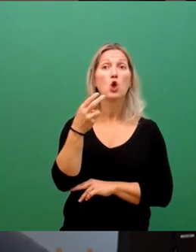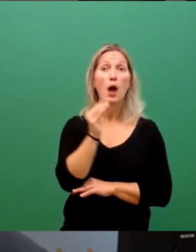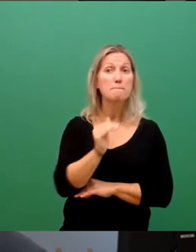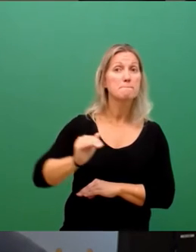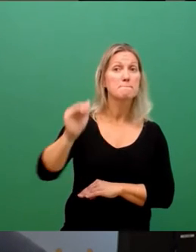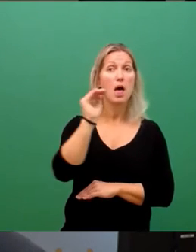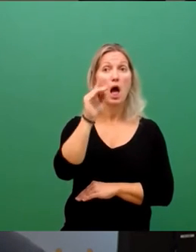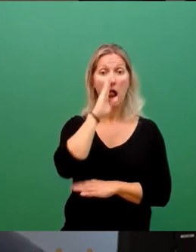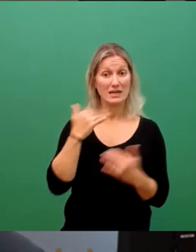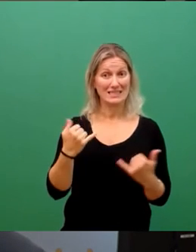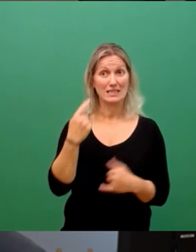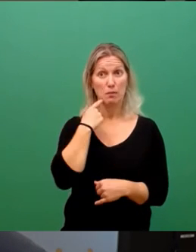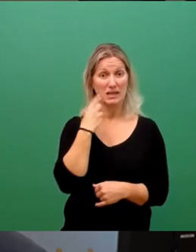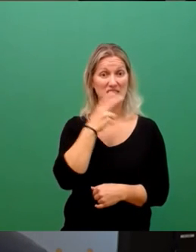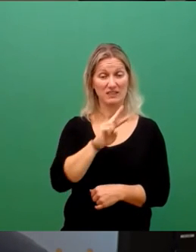im aktuellen Haushalt haben.